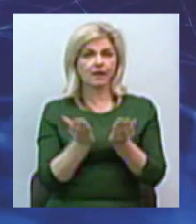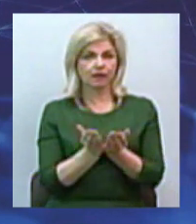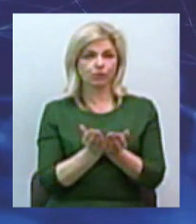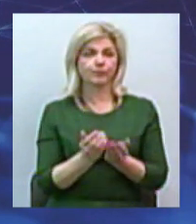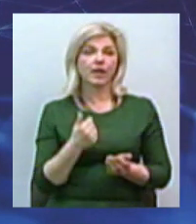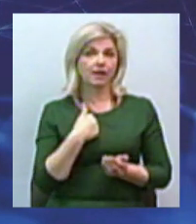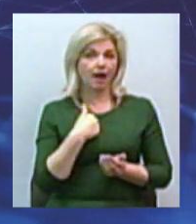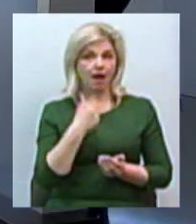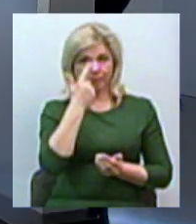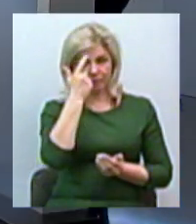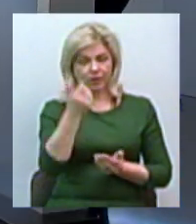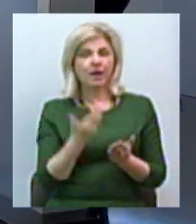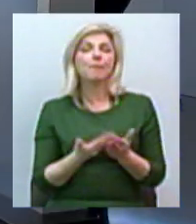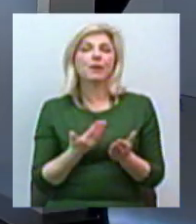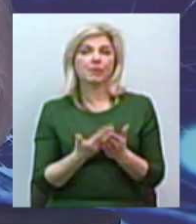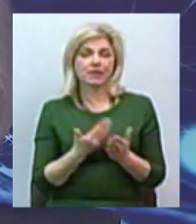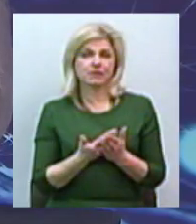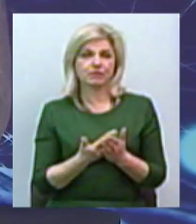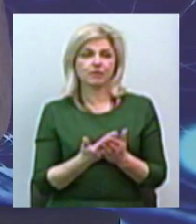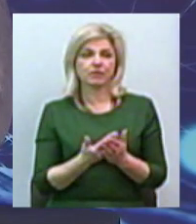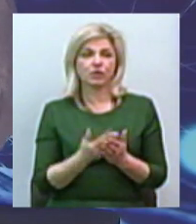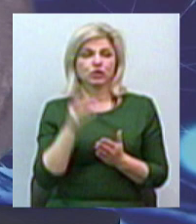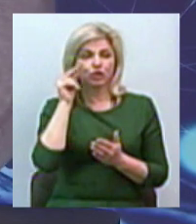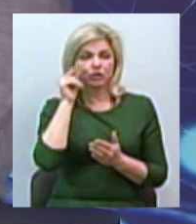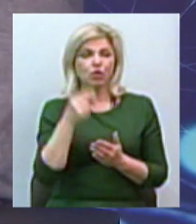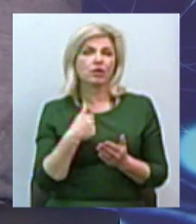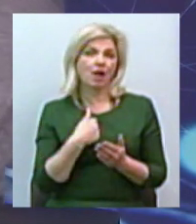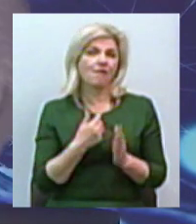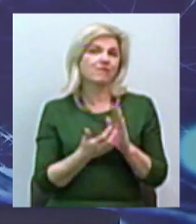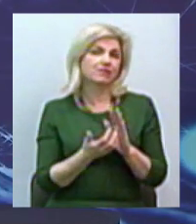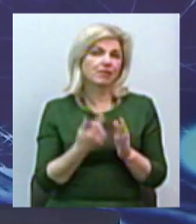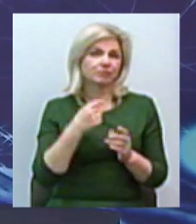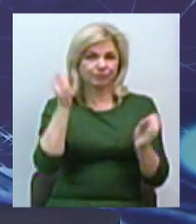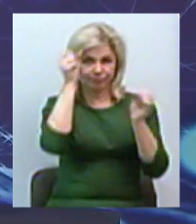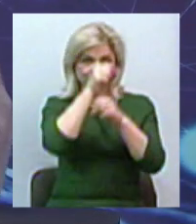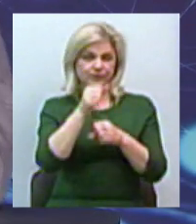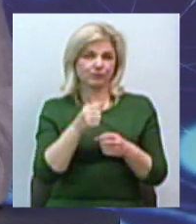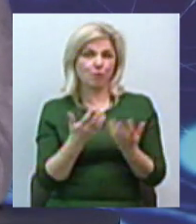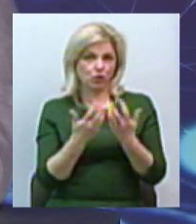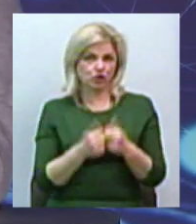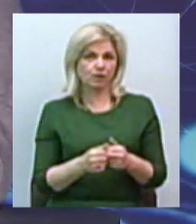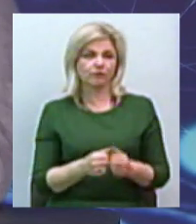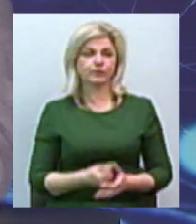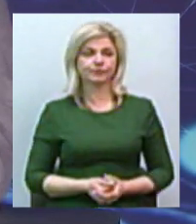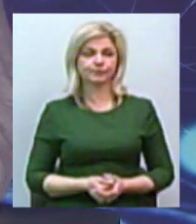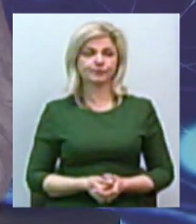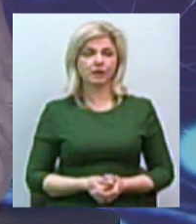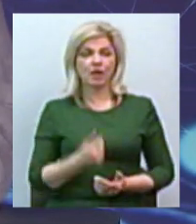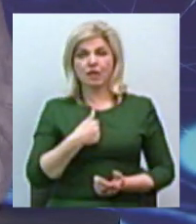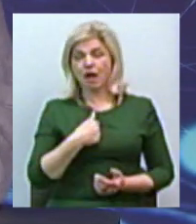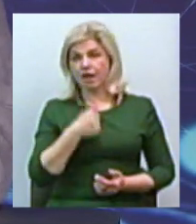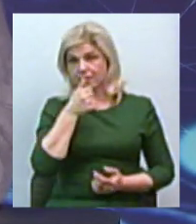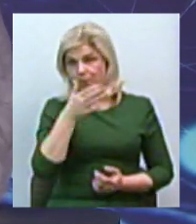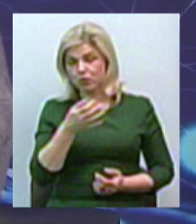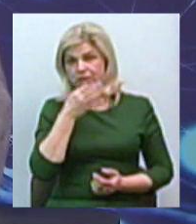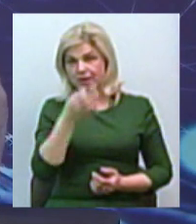попередив, це приблизні цифри, які я взяв саме з розмов. Я навіть не можу сказати, наскільки